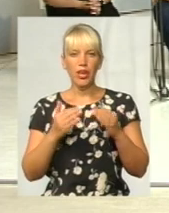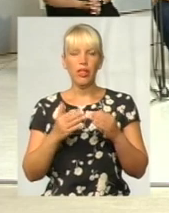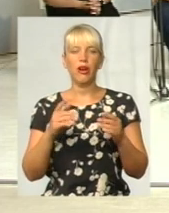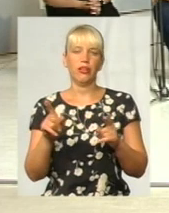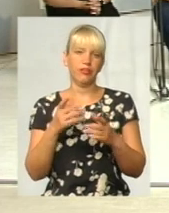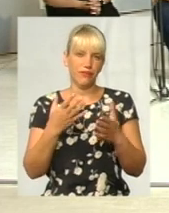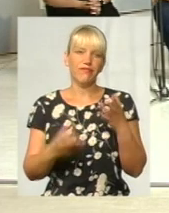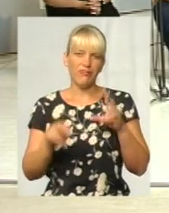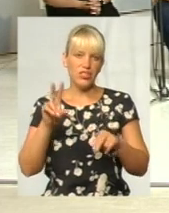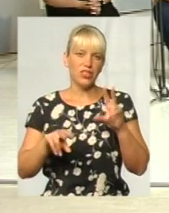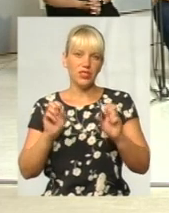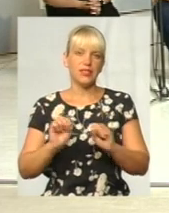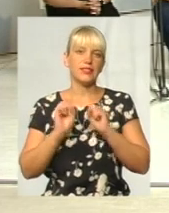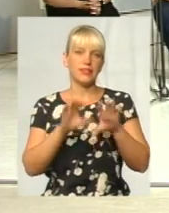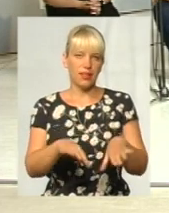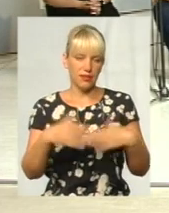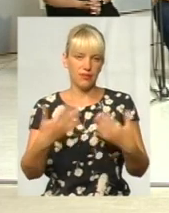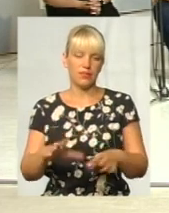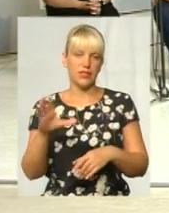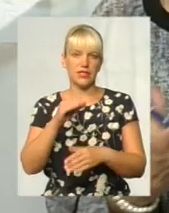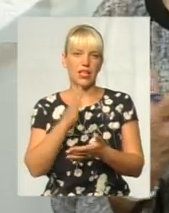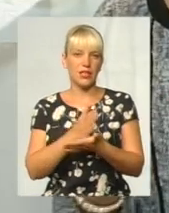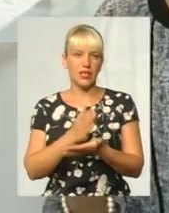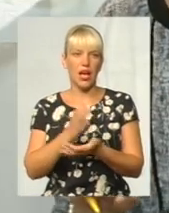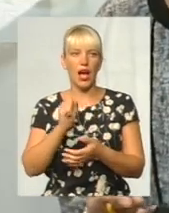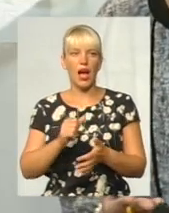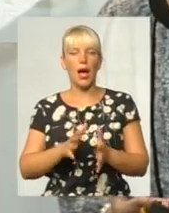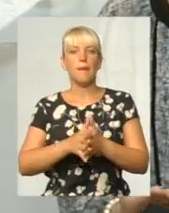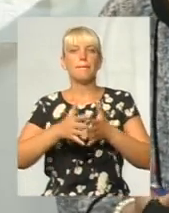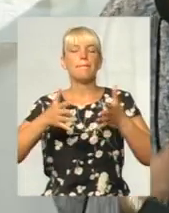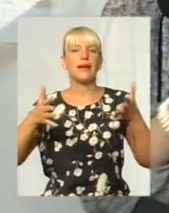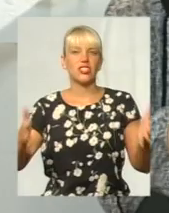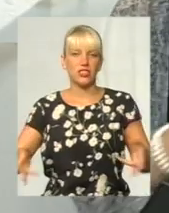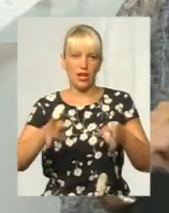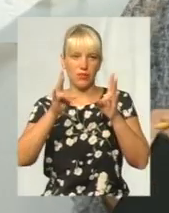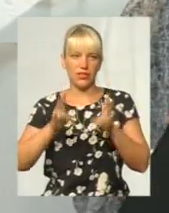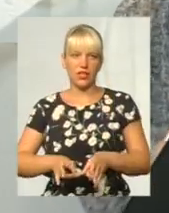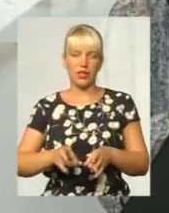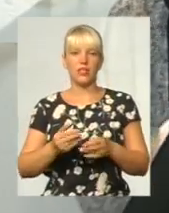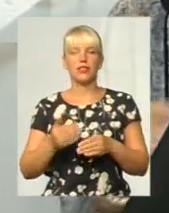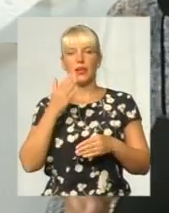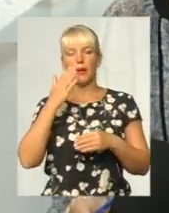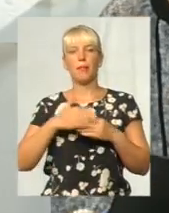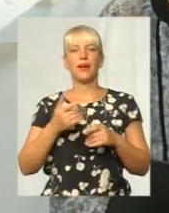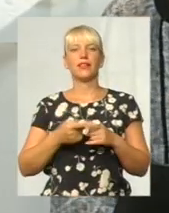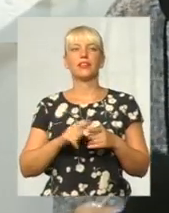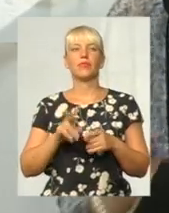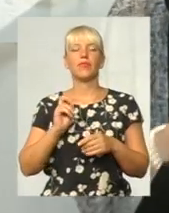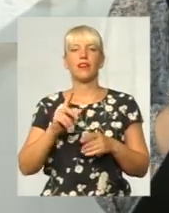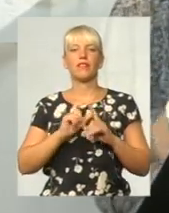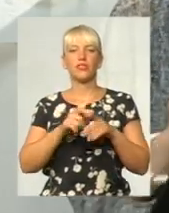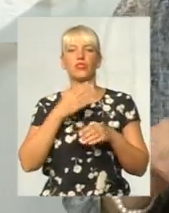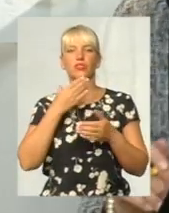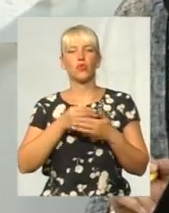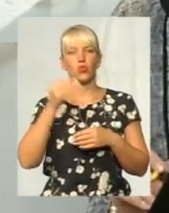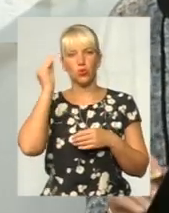зданий, начебто є все, а масштаби трагедії, до речі, перед тим, як ви висловите свою